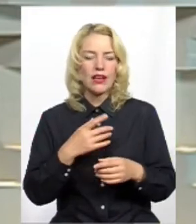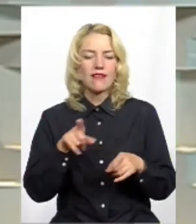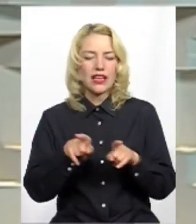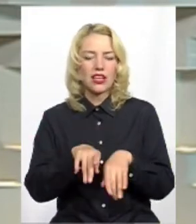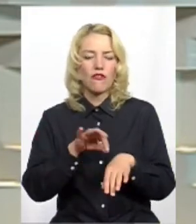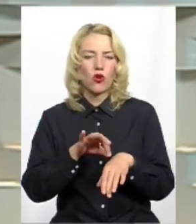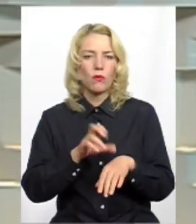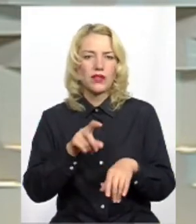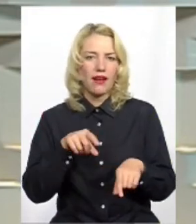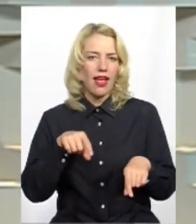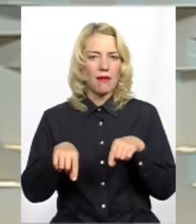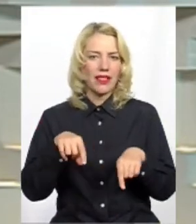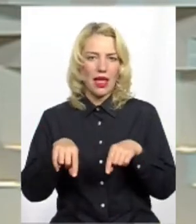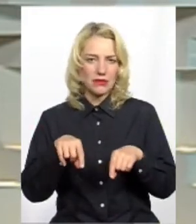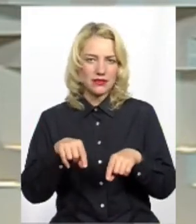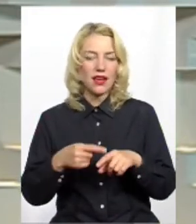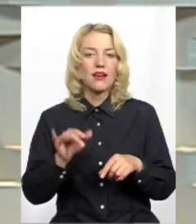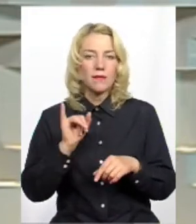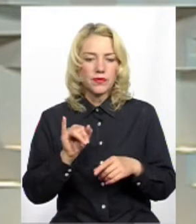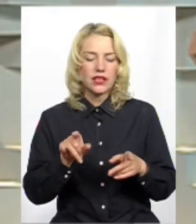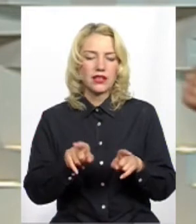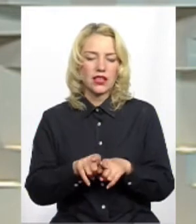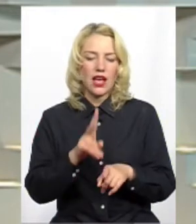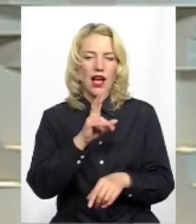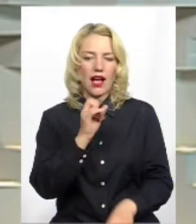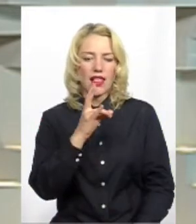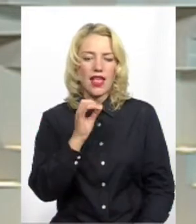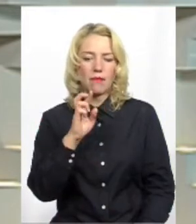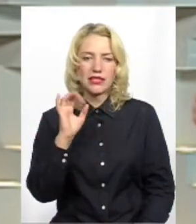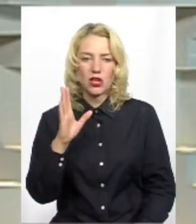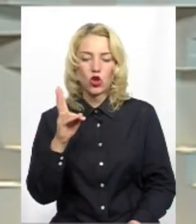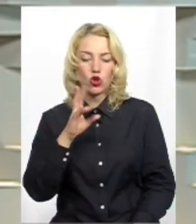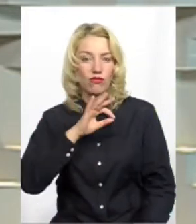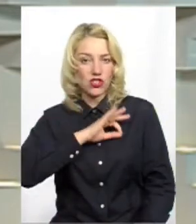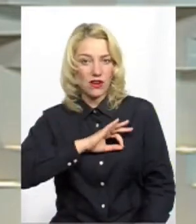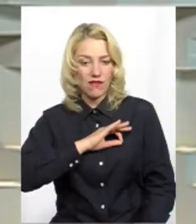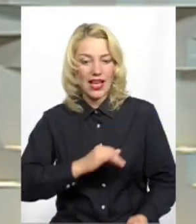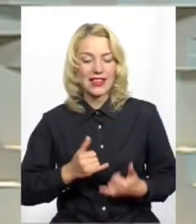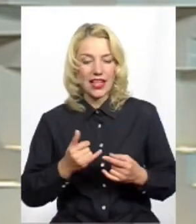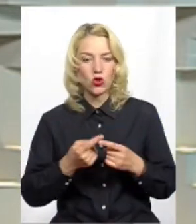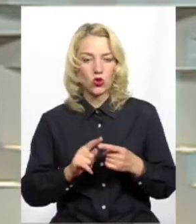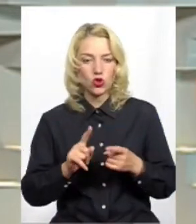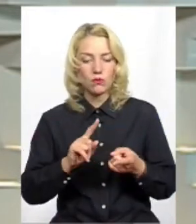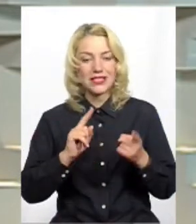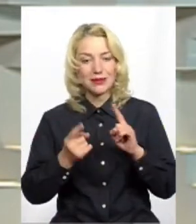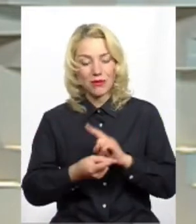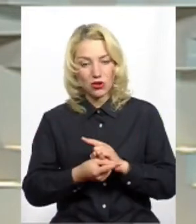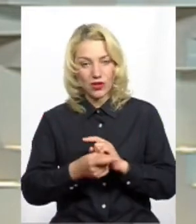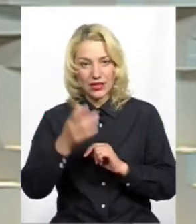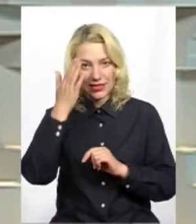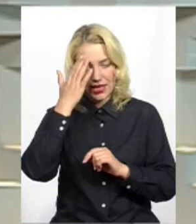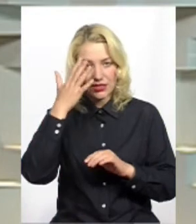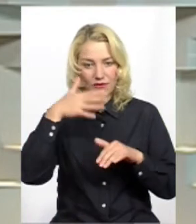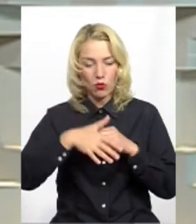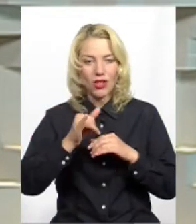Тому не потрібно плутати канабіс, який вживає для того, щоб змінювати стан свідомості і розважатися,